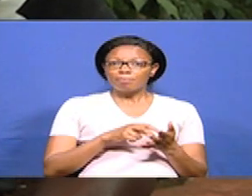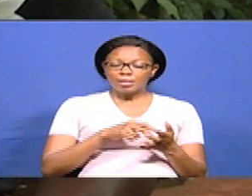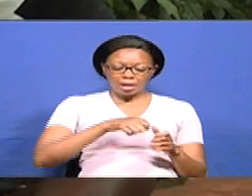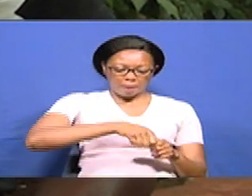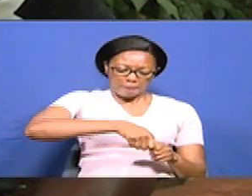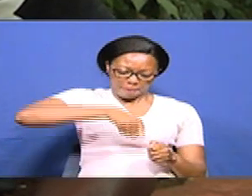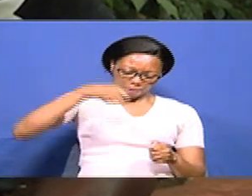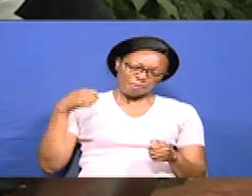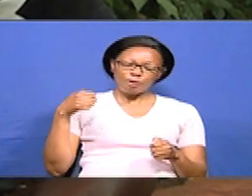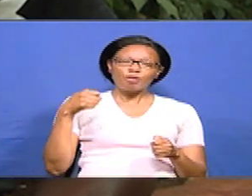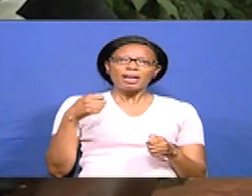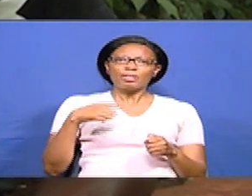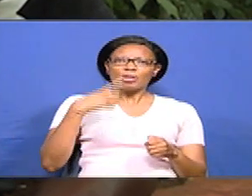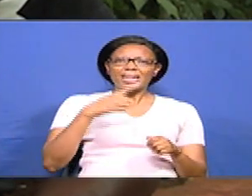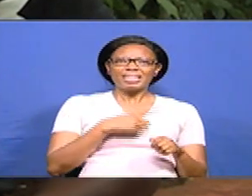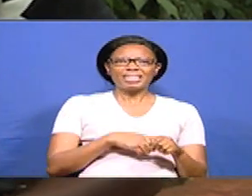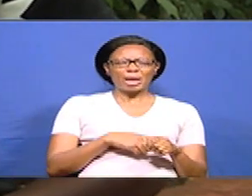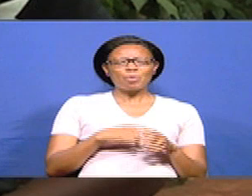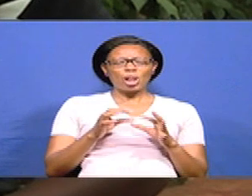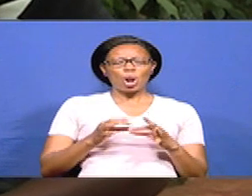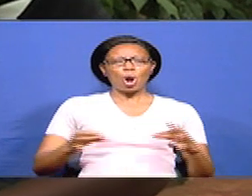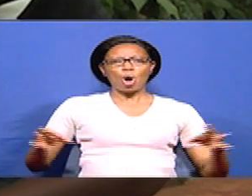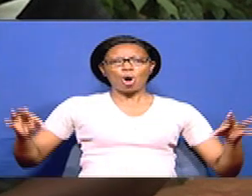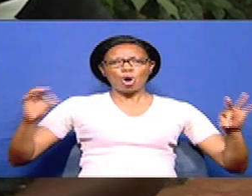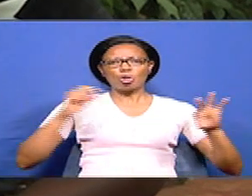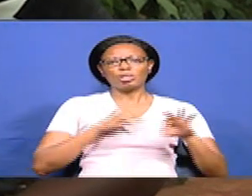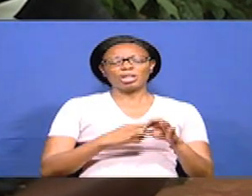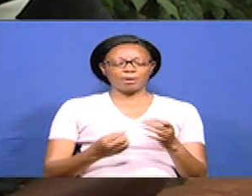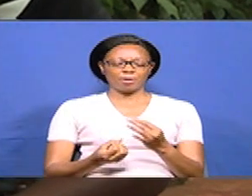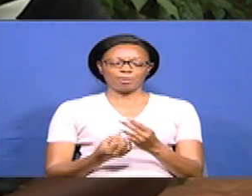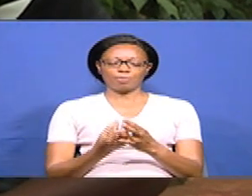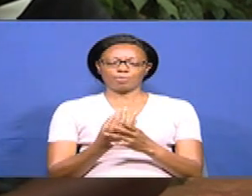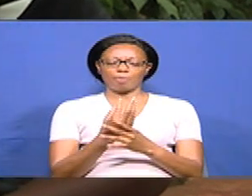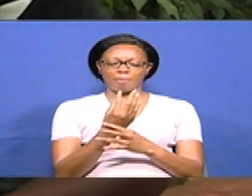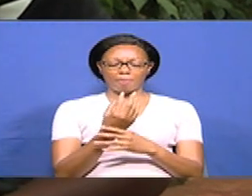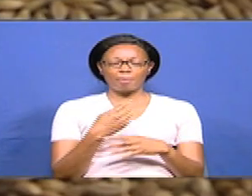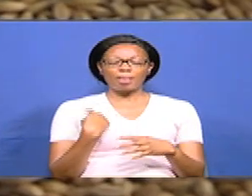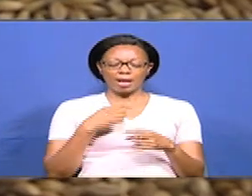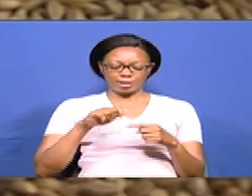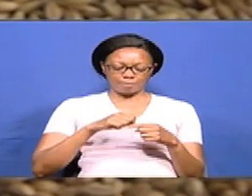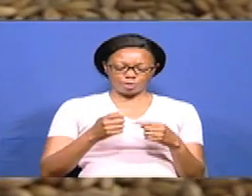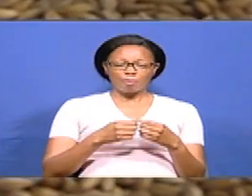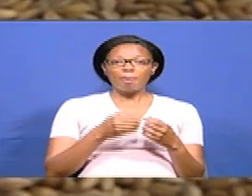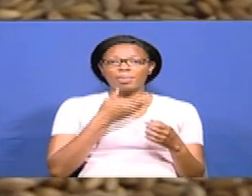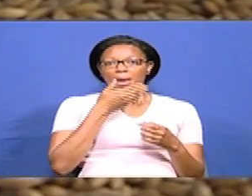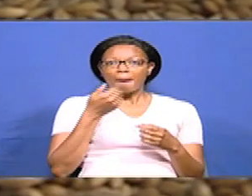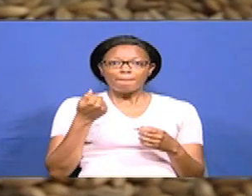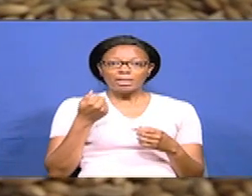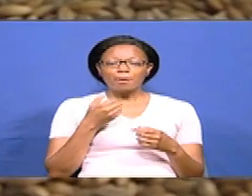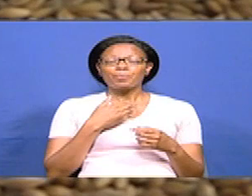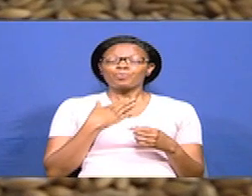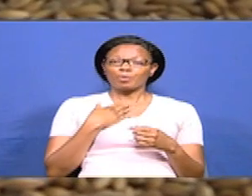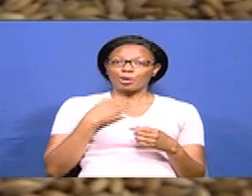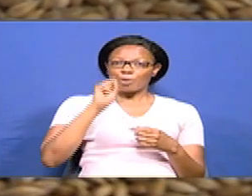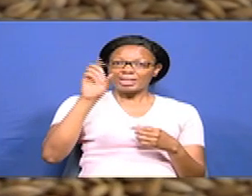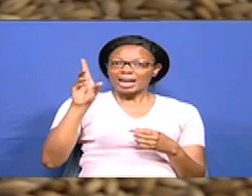itakua inataka kutoka. Take time kumea. So ndi mwanake tunatua hile moja moja. Ili kupata mbegu muafaka